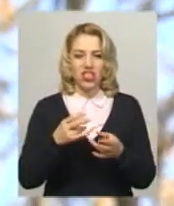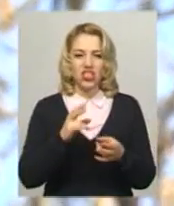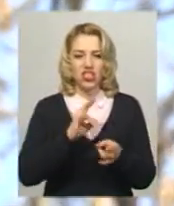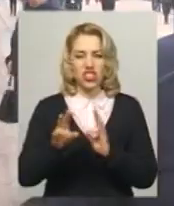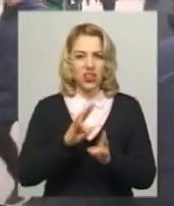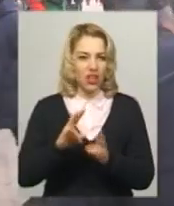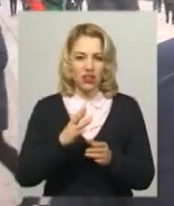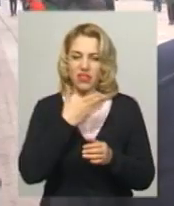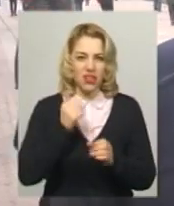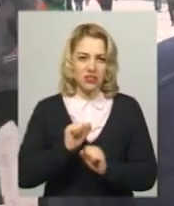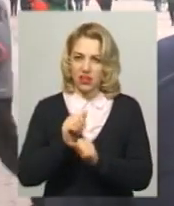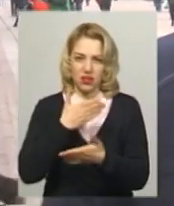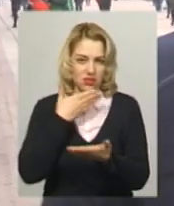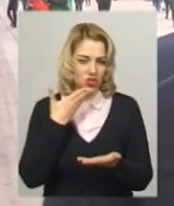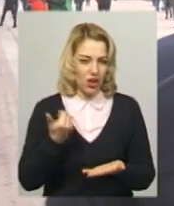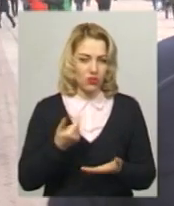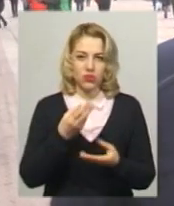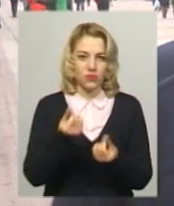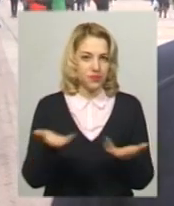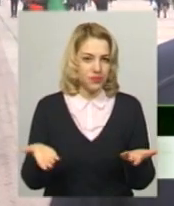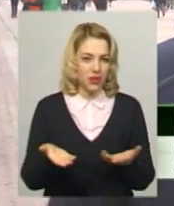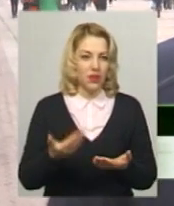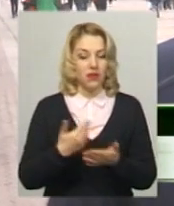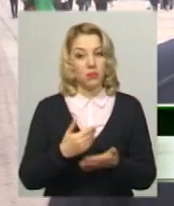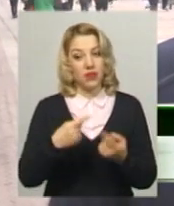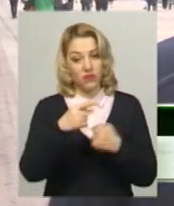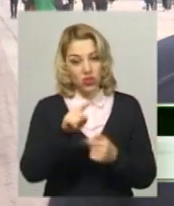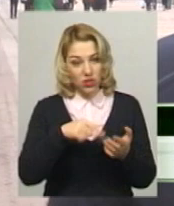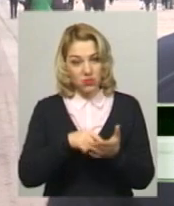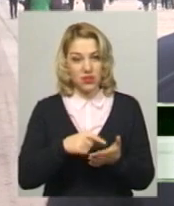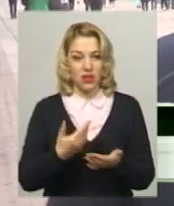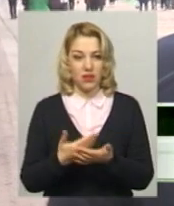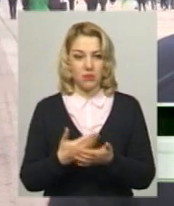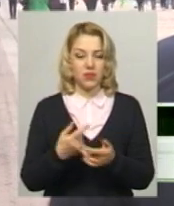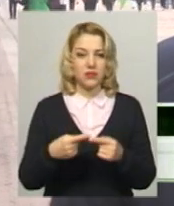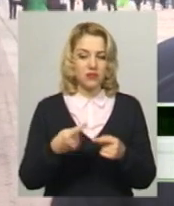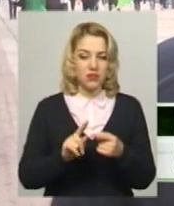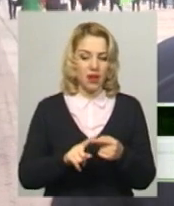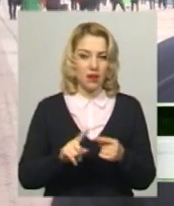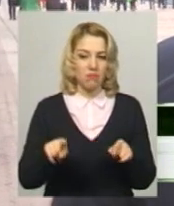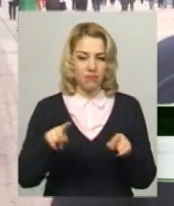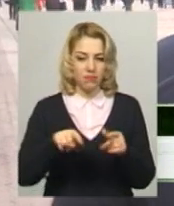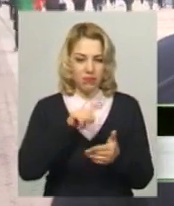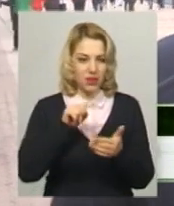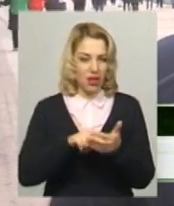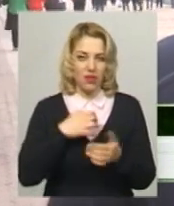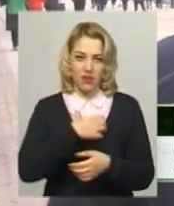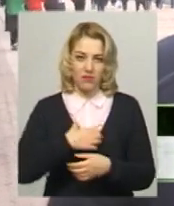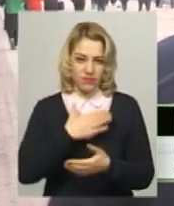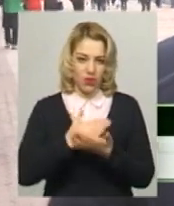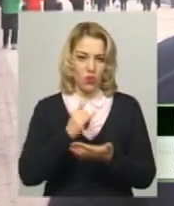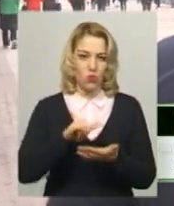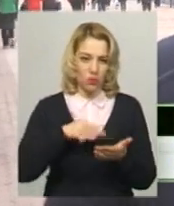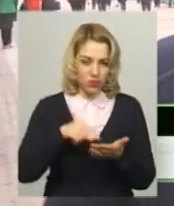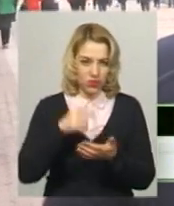Василь Кабальський. Настільки я знаю, в інших містах, як Клохманистська, також це питання наразі є актуальне. Ми